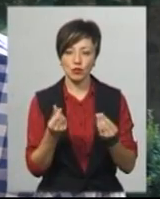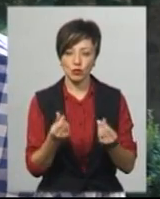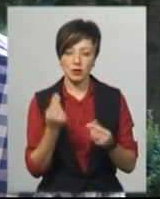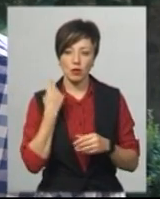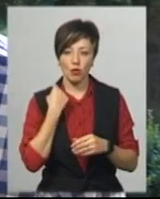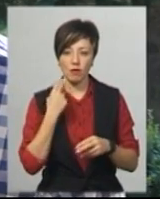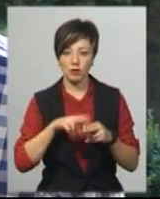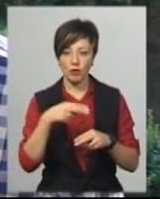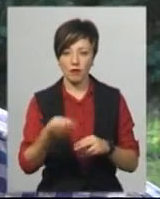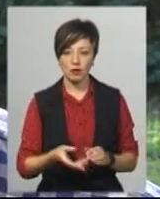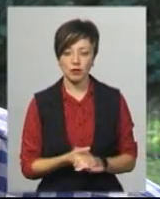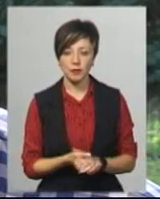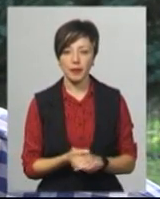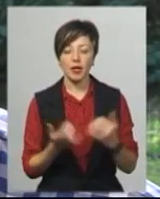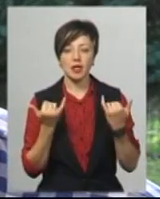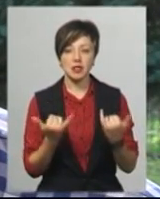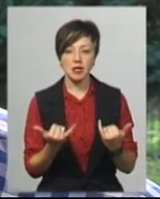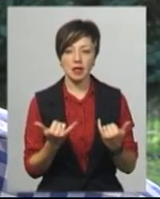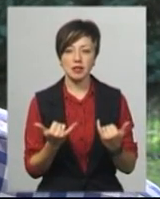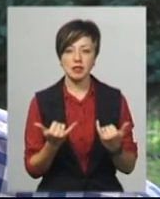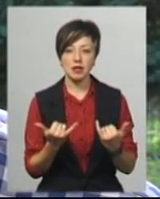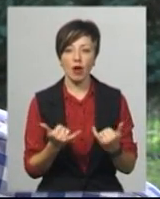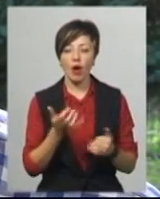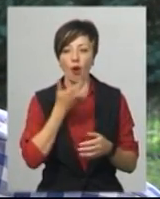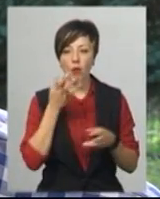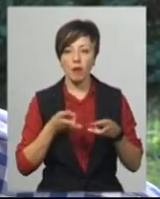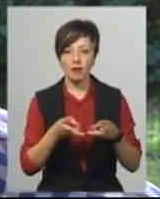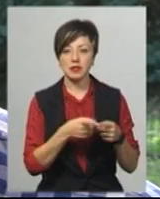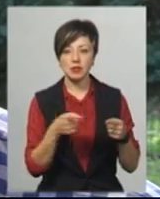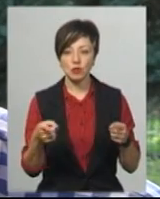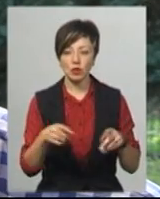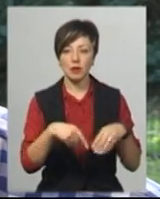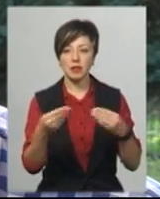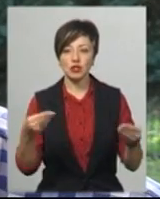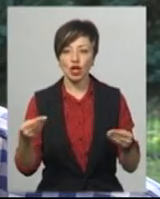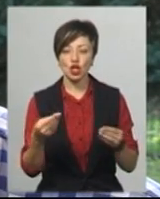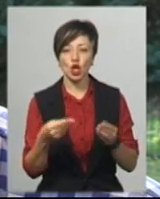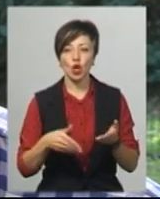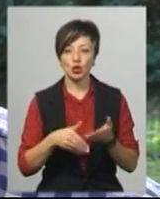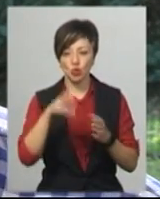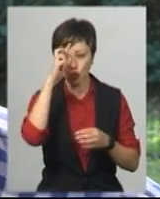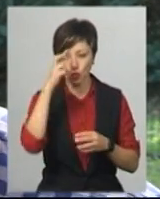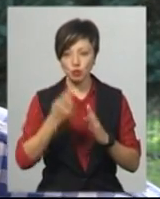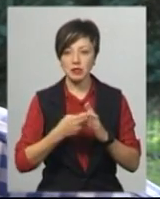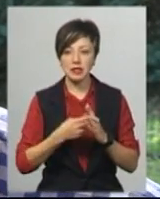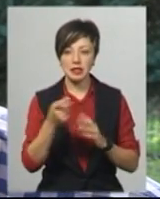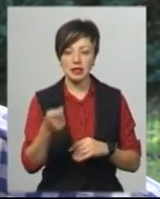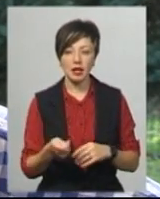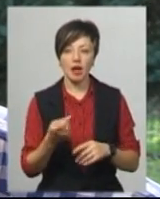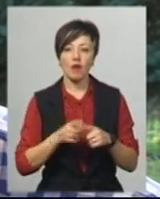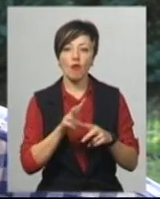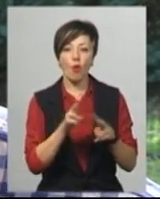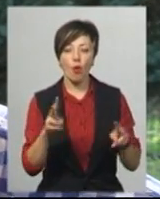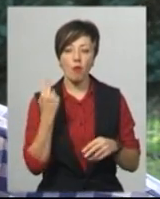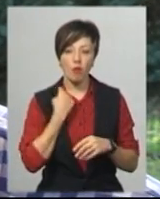заборгованісті була сплачена. Зараз іде опалювальний сезон, призначення субсидій. І споживачі, які накупили заборгованісті, вони